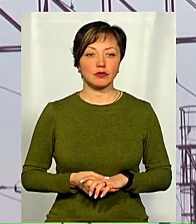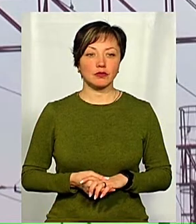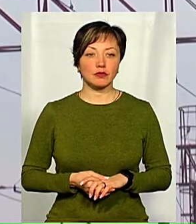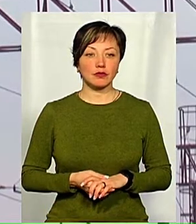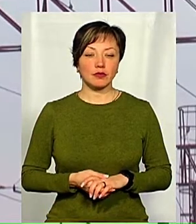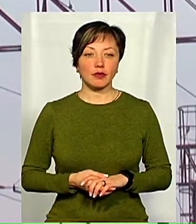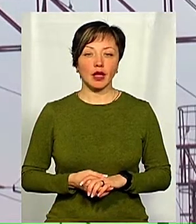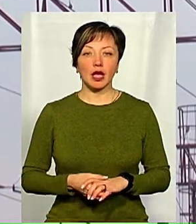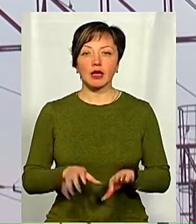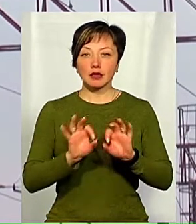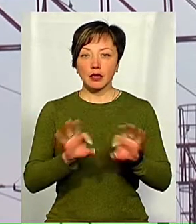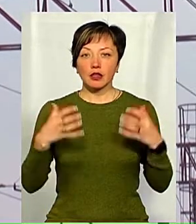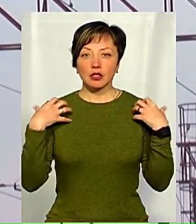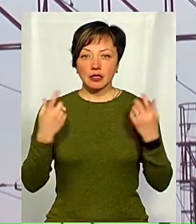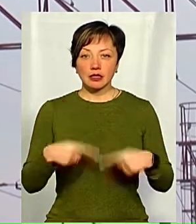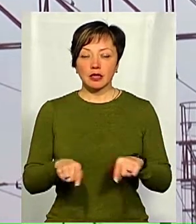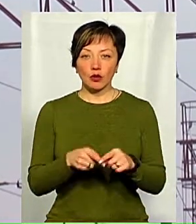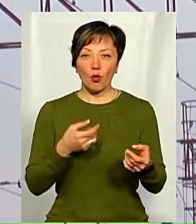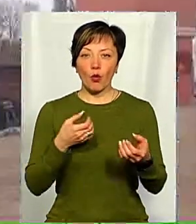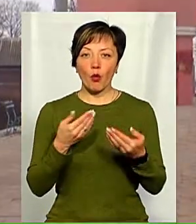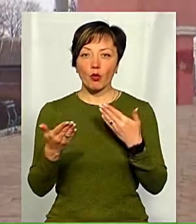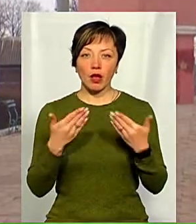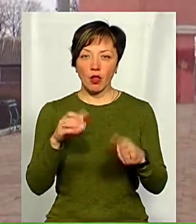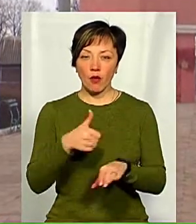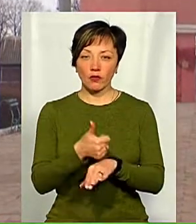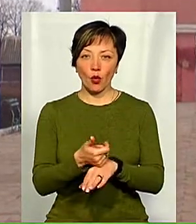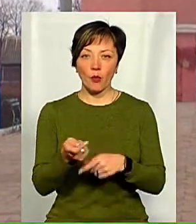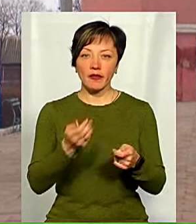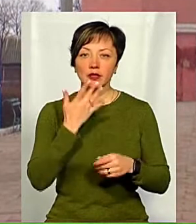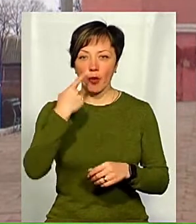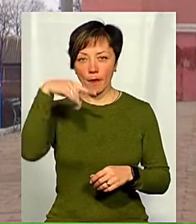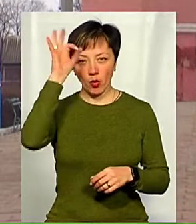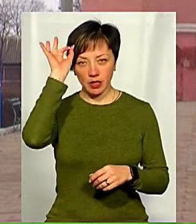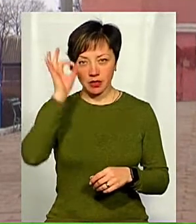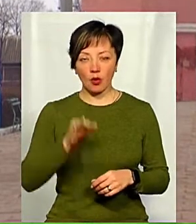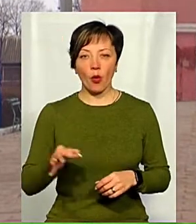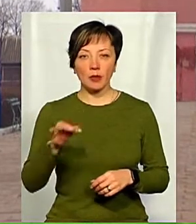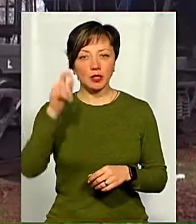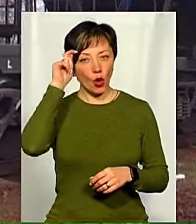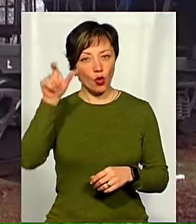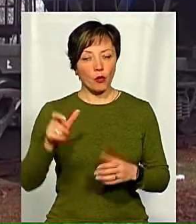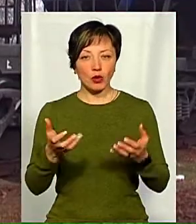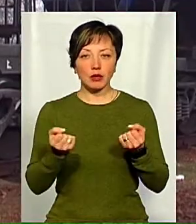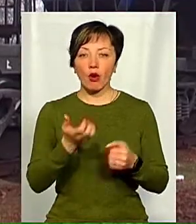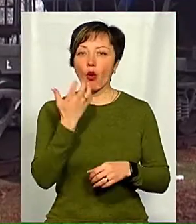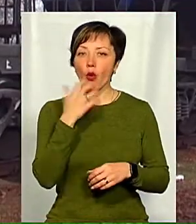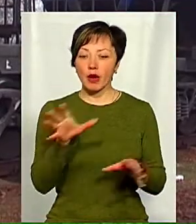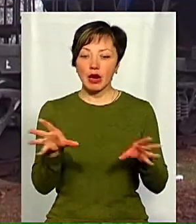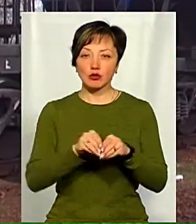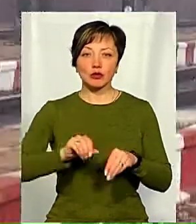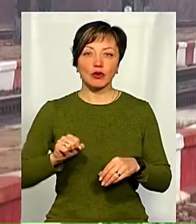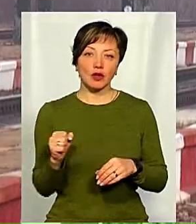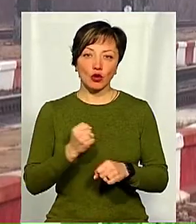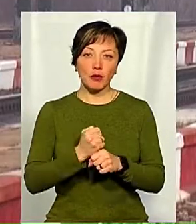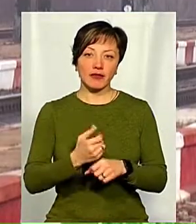Словами начальниці сектора комунікації Головного управління Національної поліції області Інни Глеге, хлопець отримав опіки, коли разом із товаришем